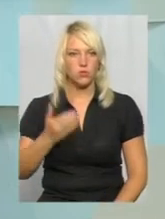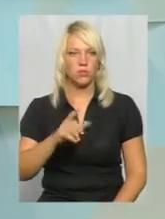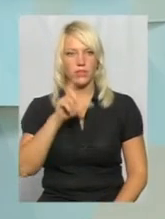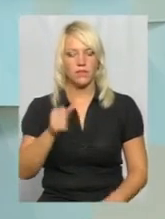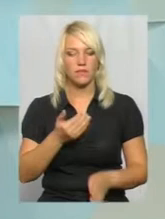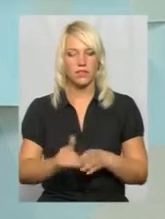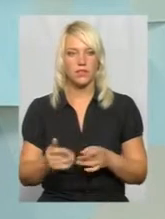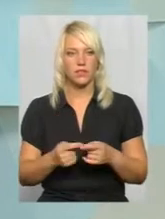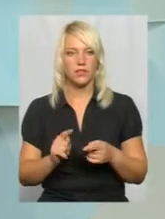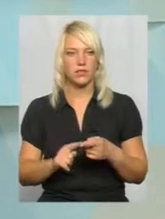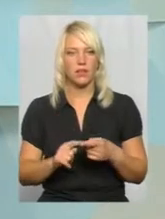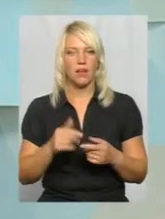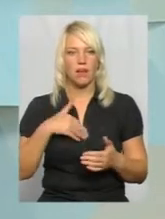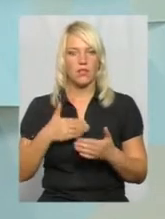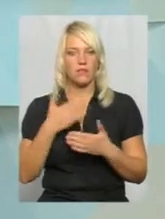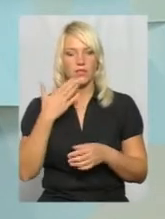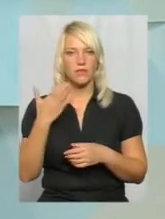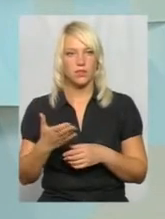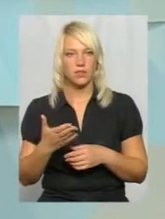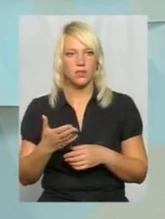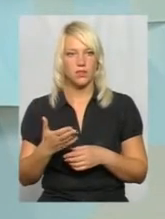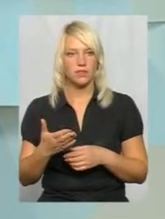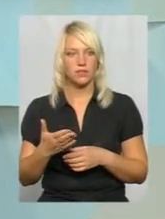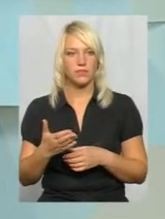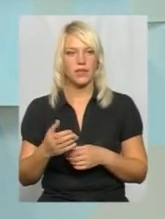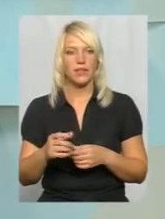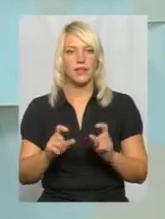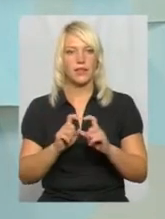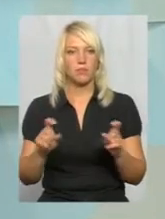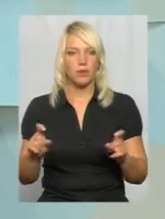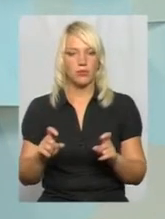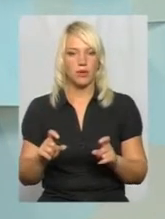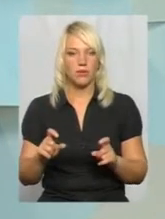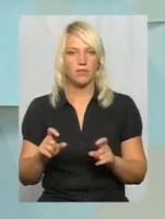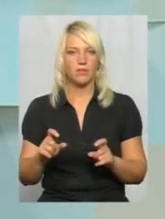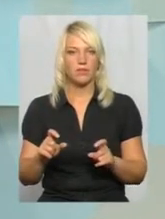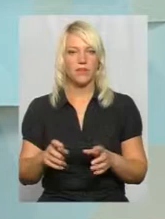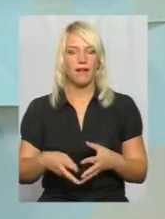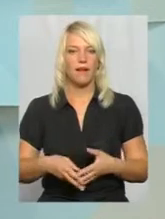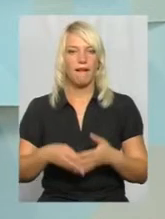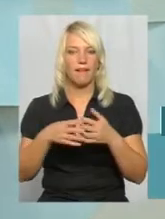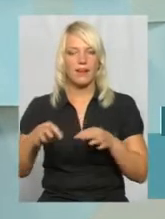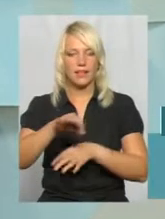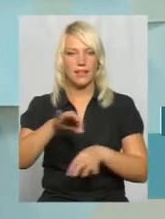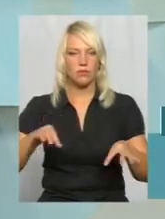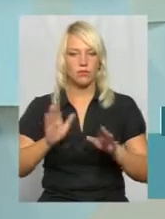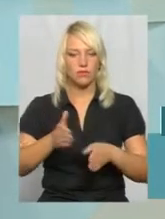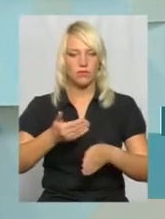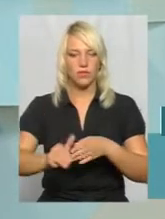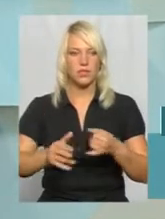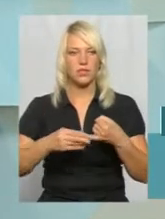виділенням землі. Це потрібно звернутися в департамент архітектури. Буде виділена земля,